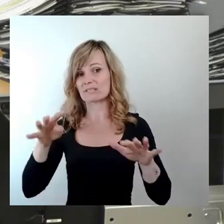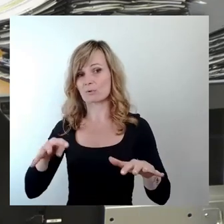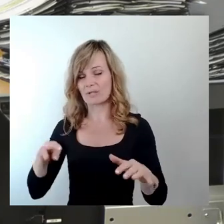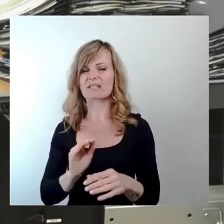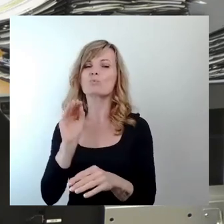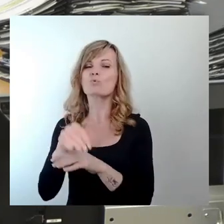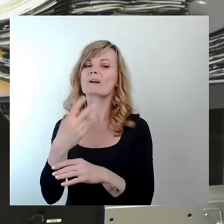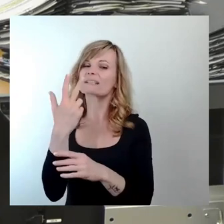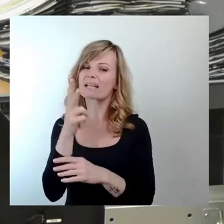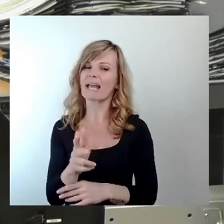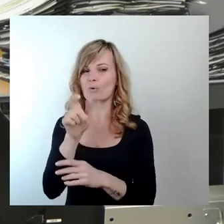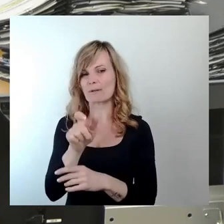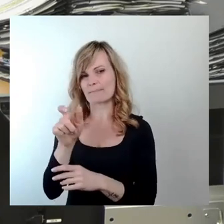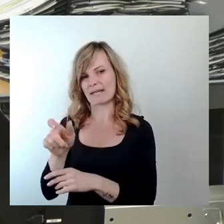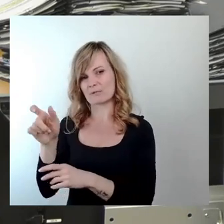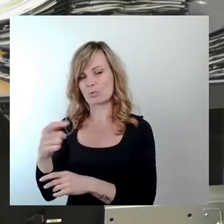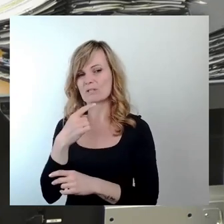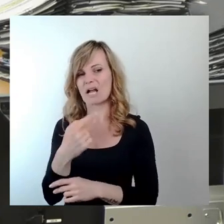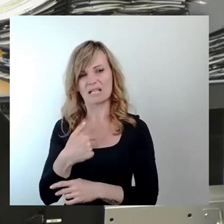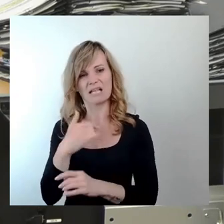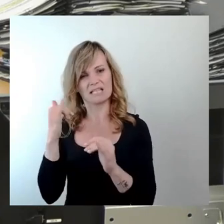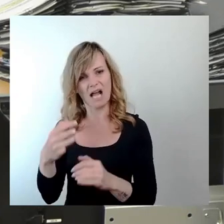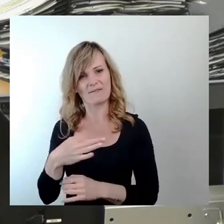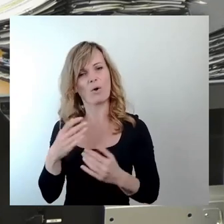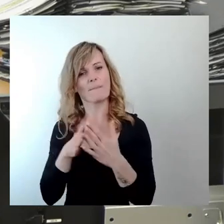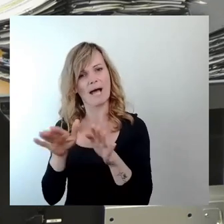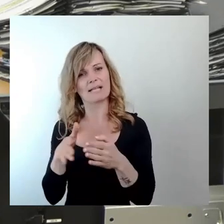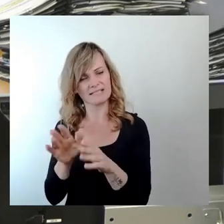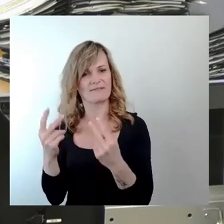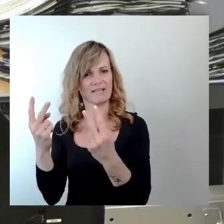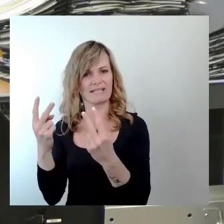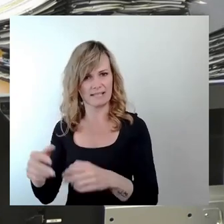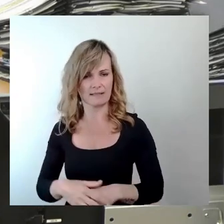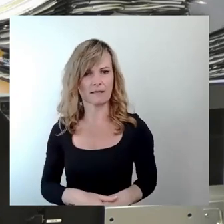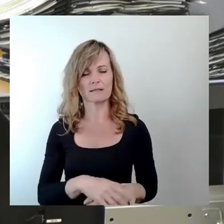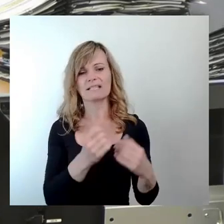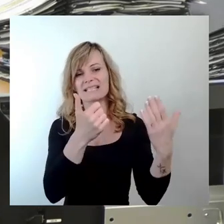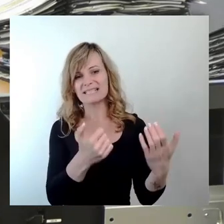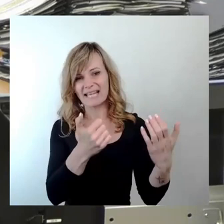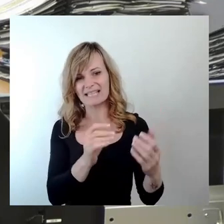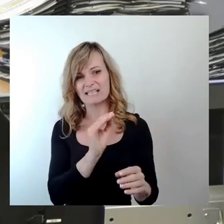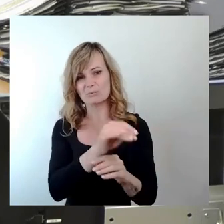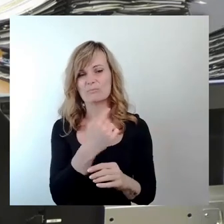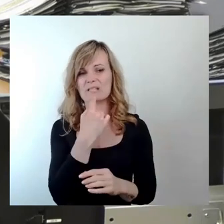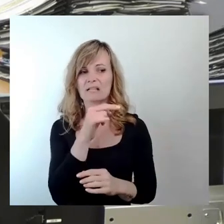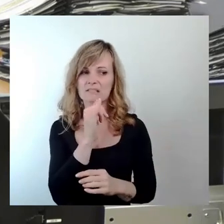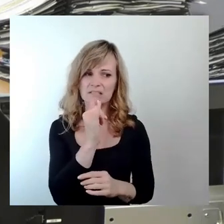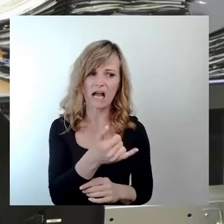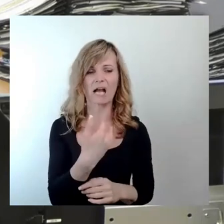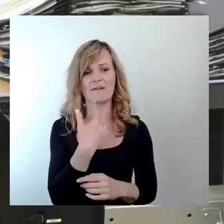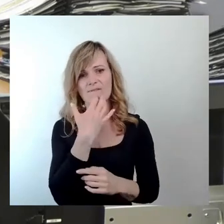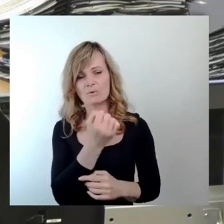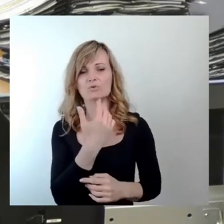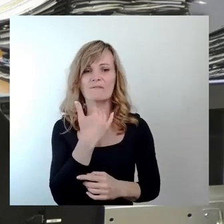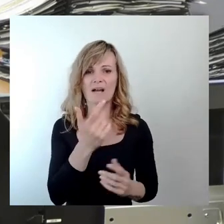ihnen eine Badenutzung am Kiessee wichtig ist. Nur etwa 60 betonten die wassersportliche Nutzung. In der Machbarkeitsstudie der Buga